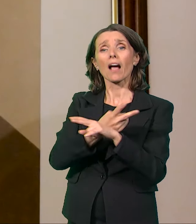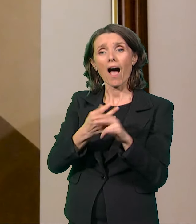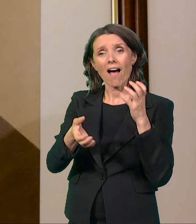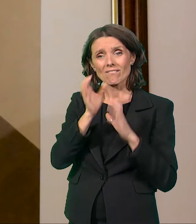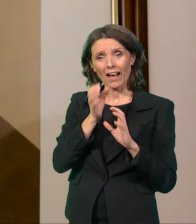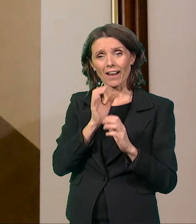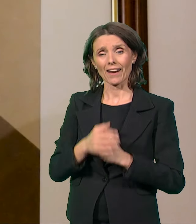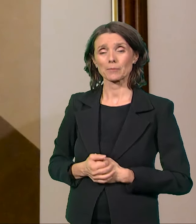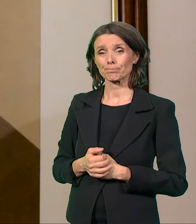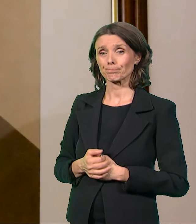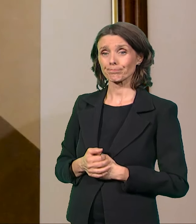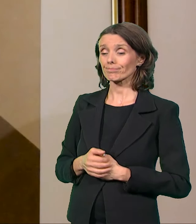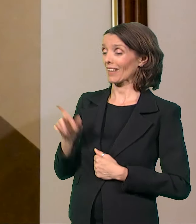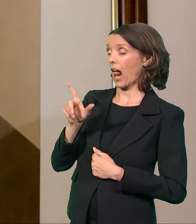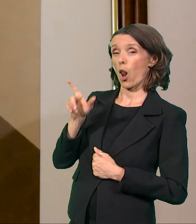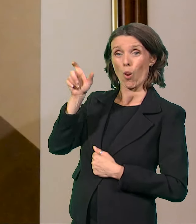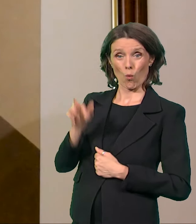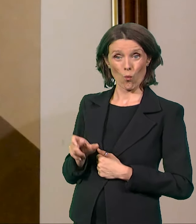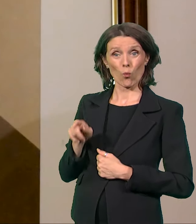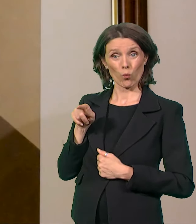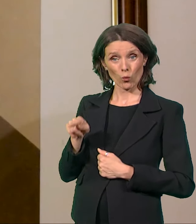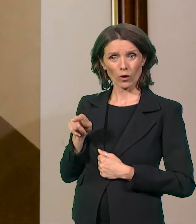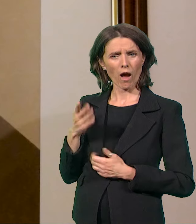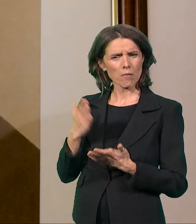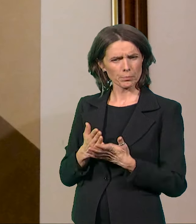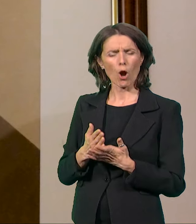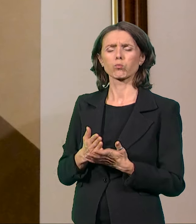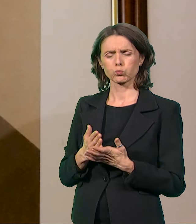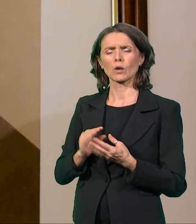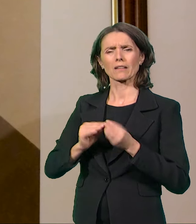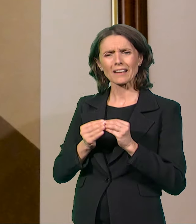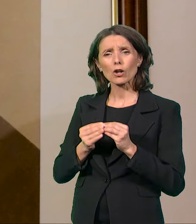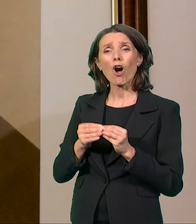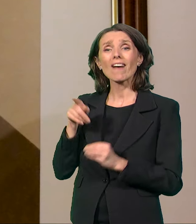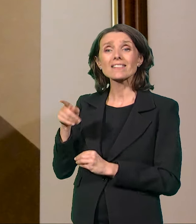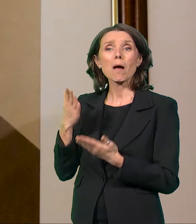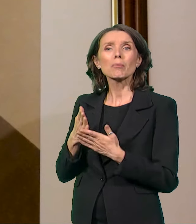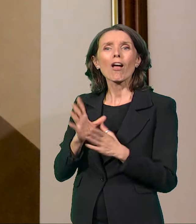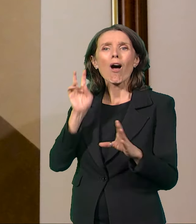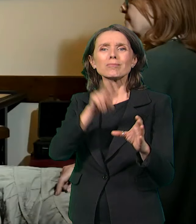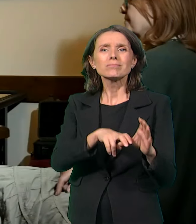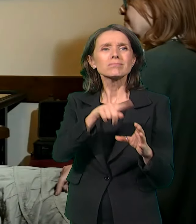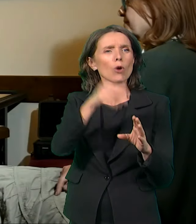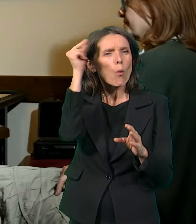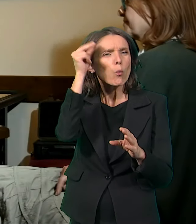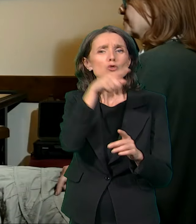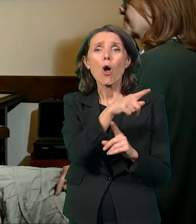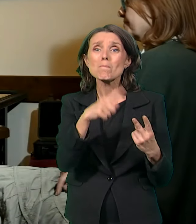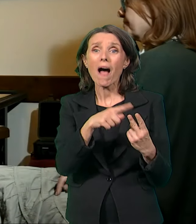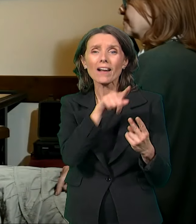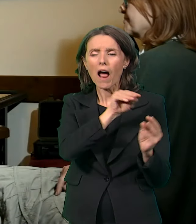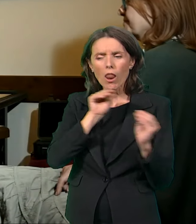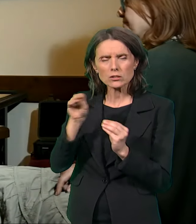također veliki jedan, jedan trgovač, naučio je zanat od Paranusa, bio najbogatiji